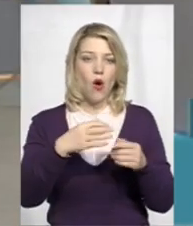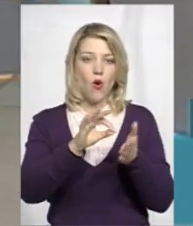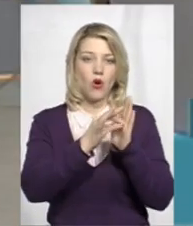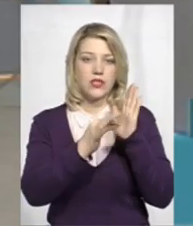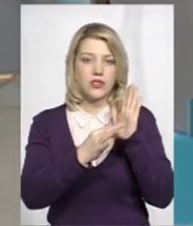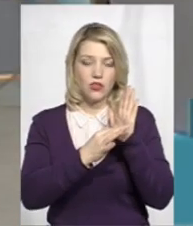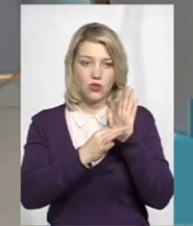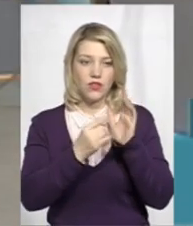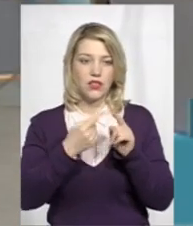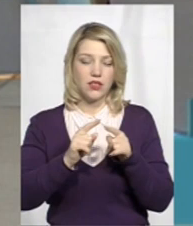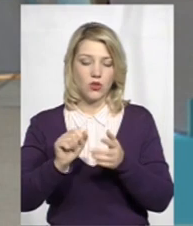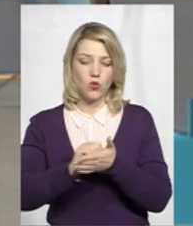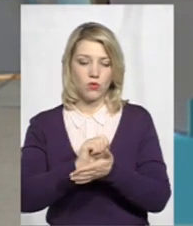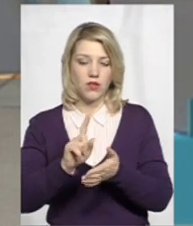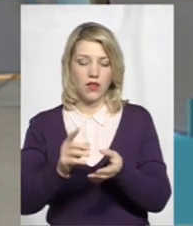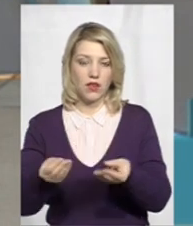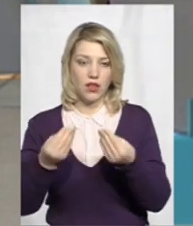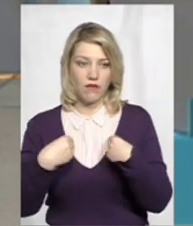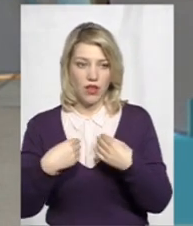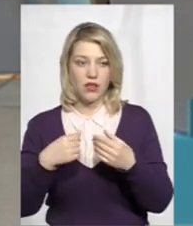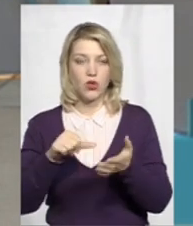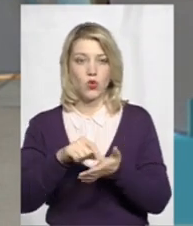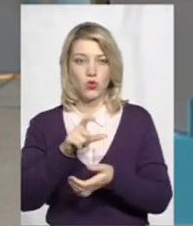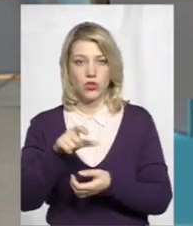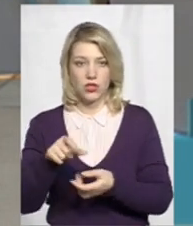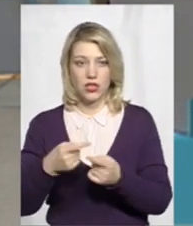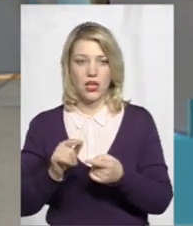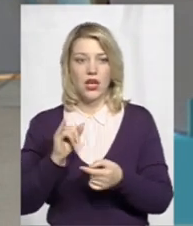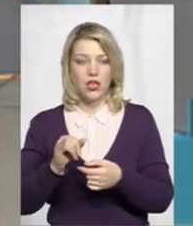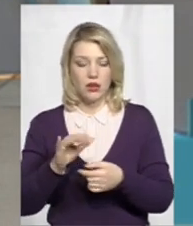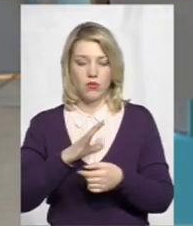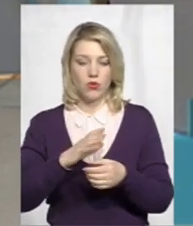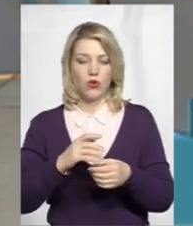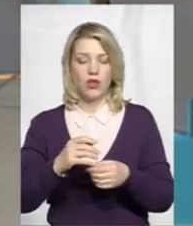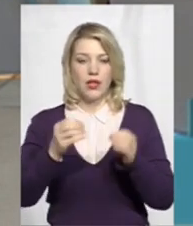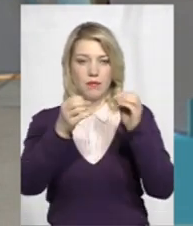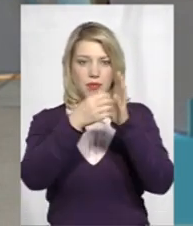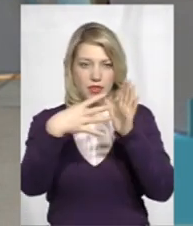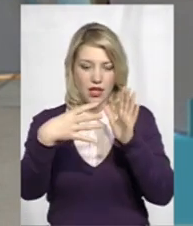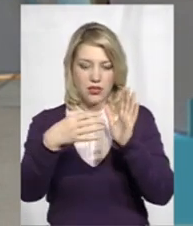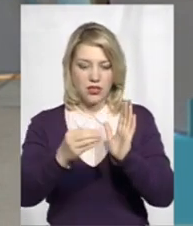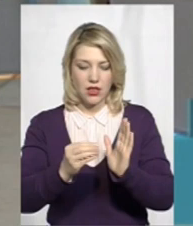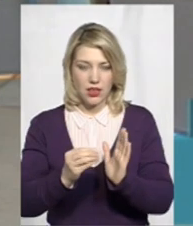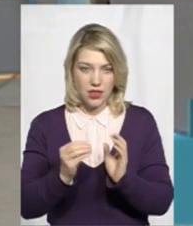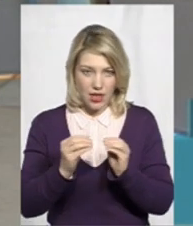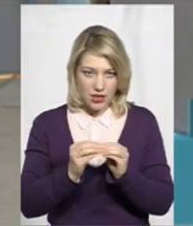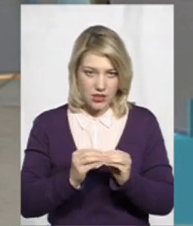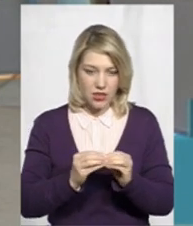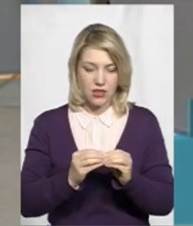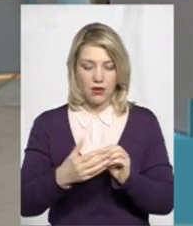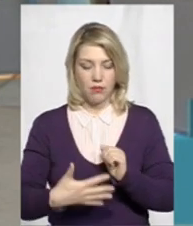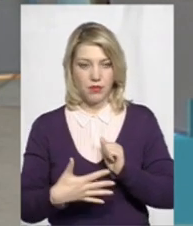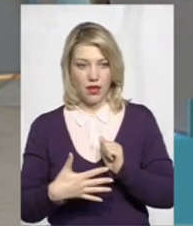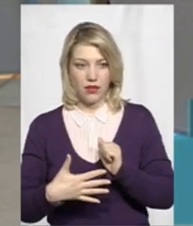тих документів, які надавали учасники. І градація була 15 балів, 10 балів, і 5 балів, коли йде